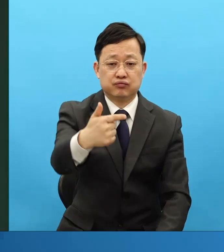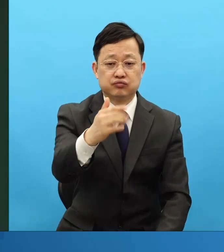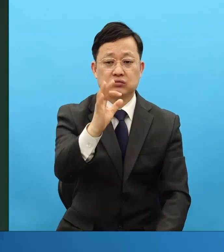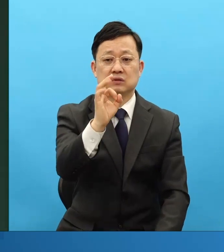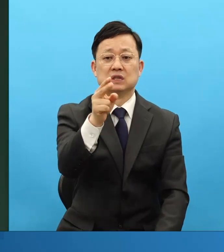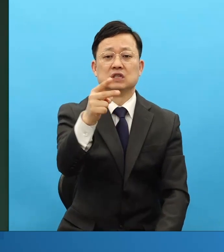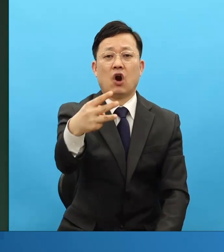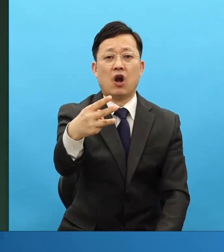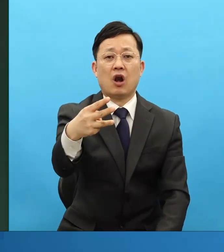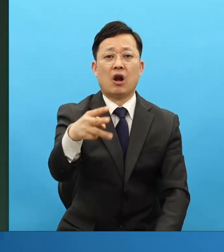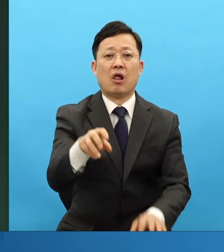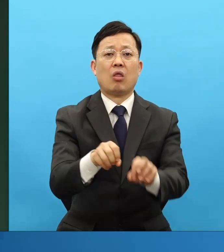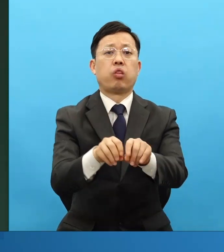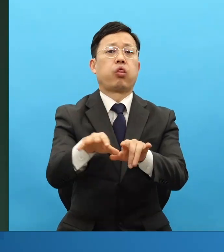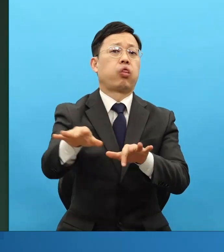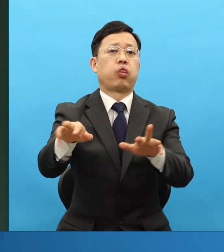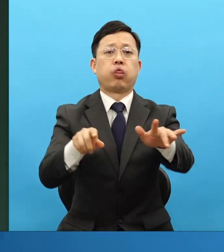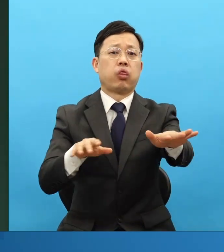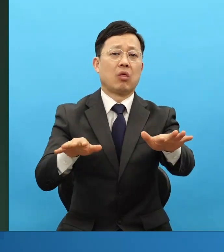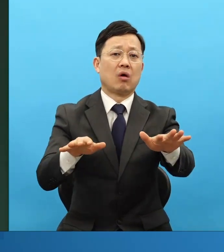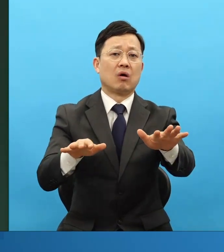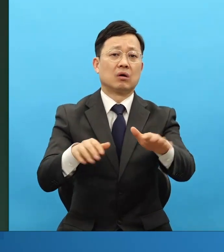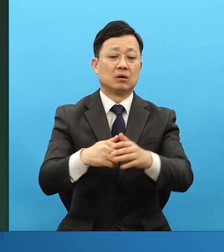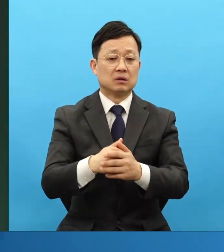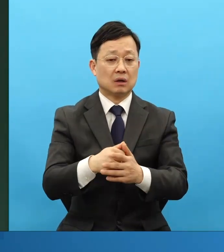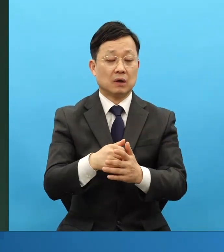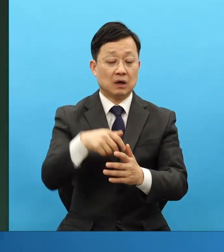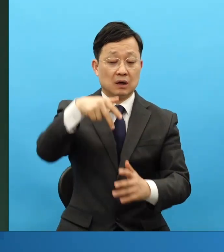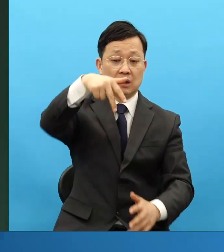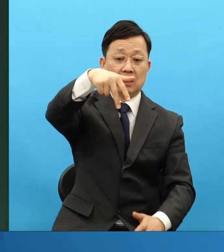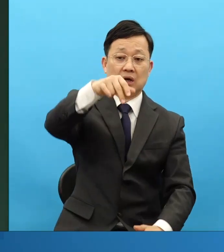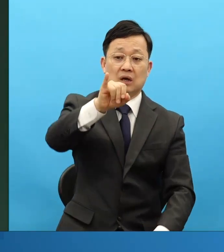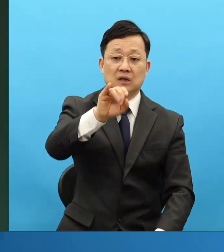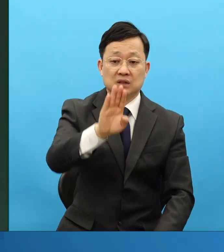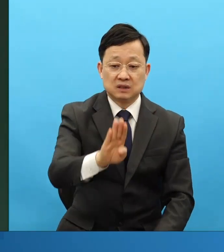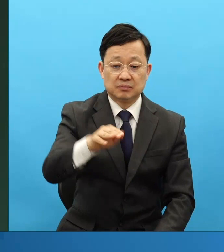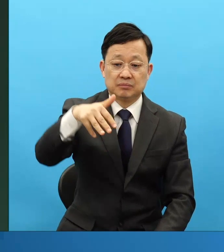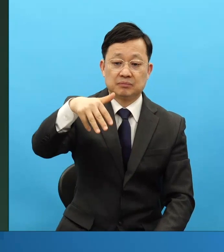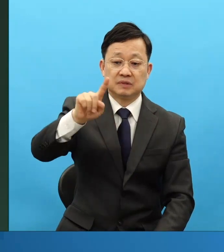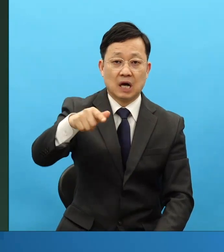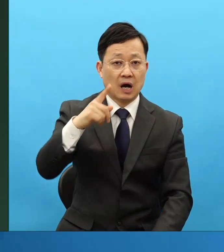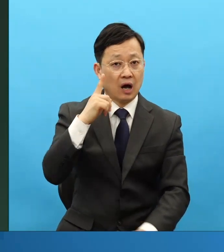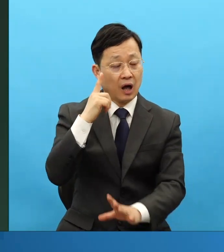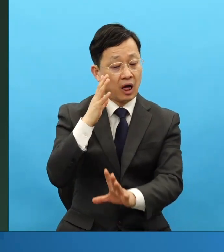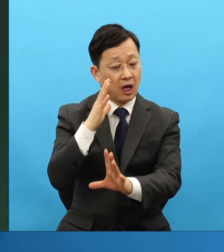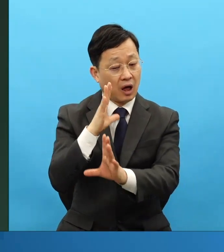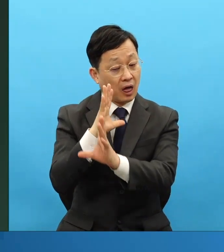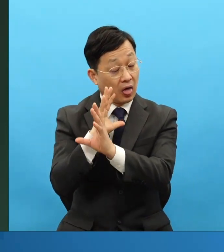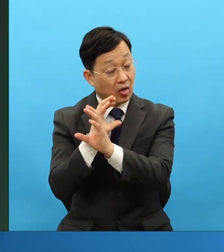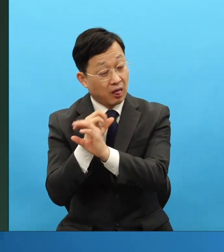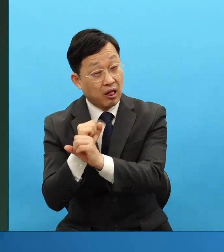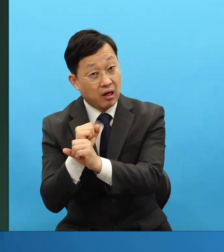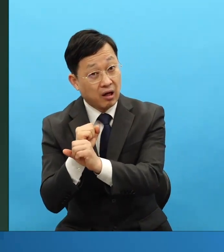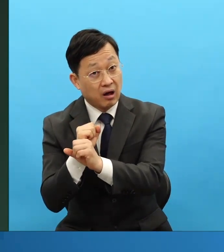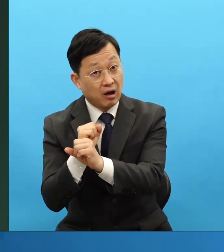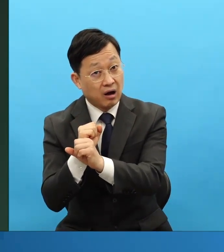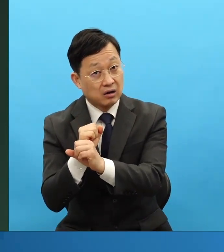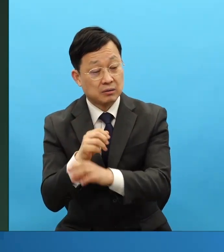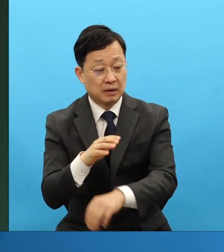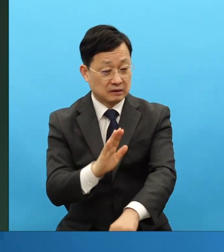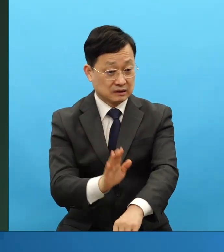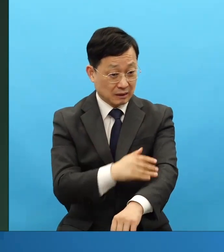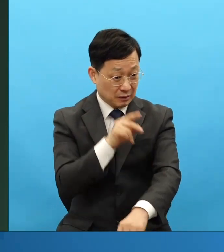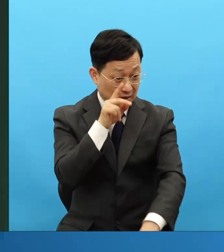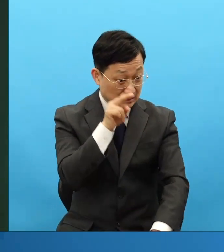잘못된 집중을 집착이라고 해요. 그렇죠? 틀린 집중 속에 빠진 걸 보고 중독이라고 해요.